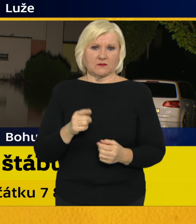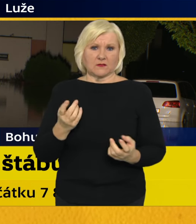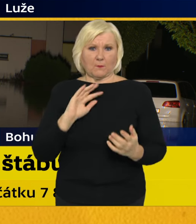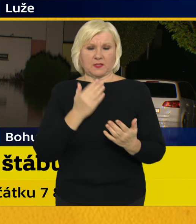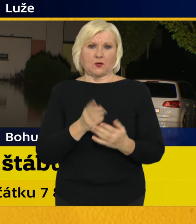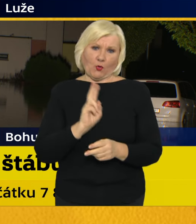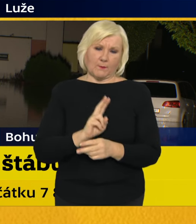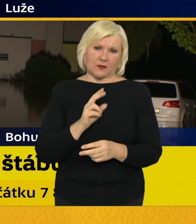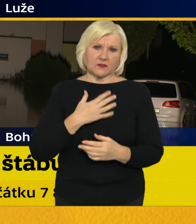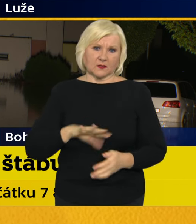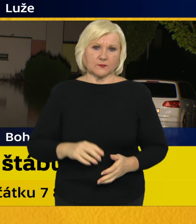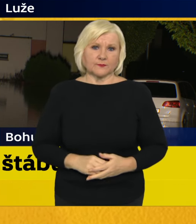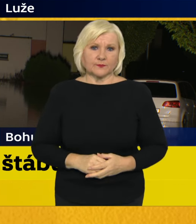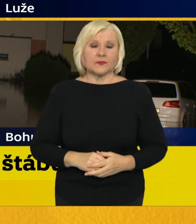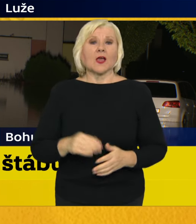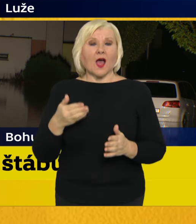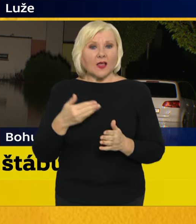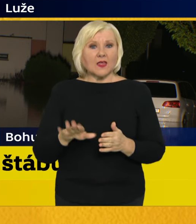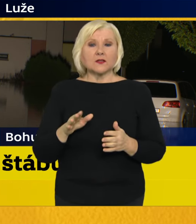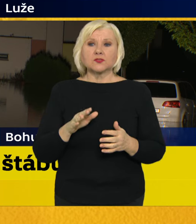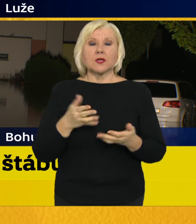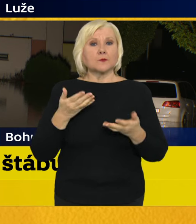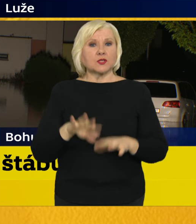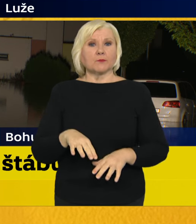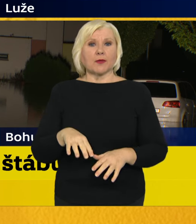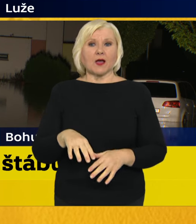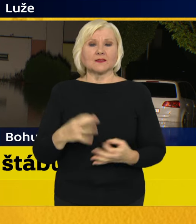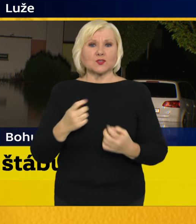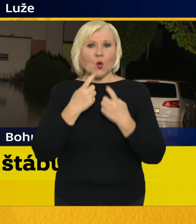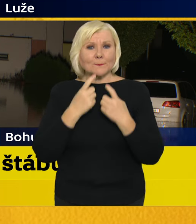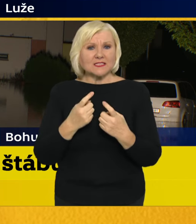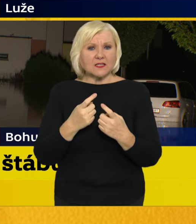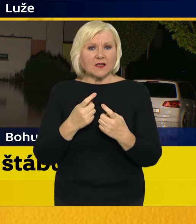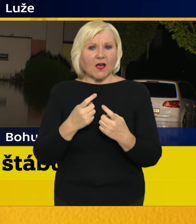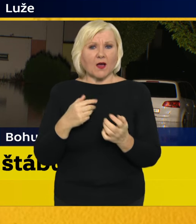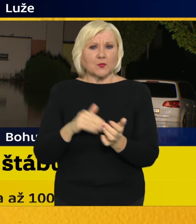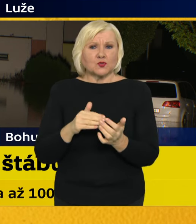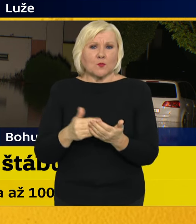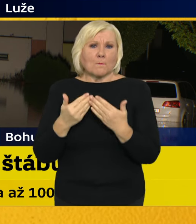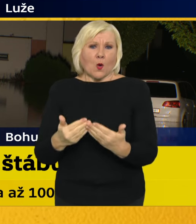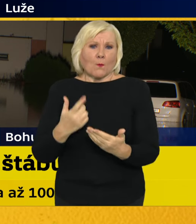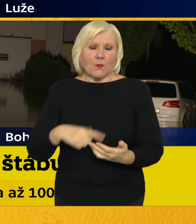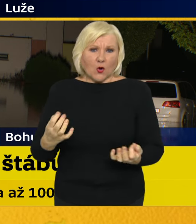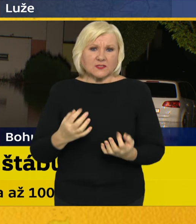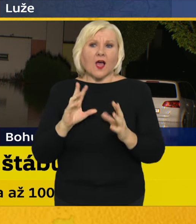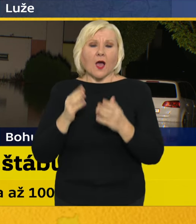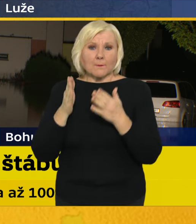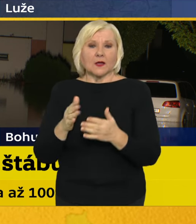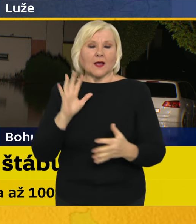A poslední informace, kam se obracet v případě potřeby psychické podpory. Linka bezpečí